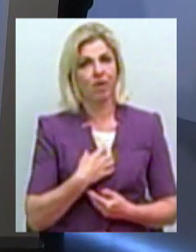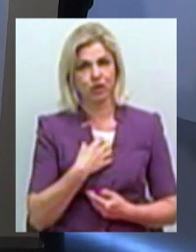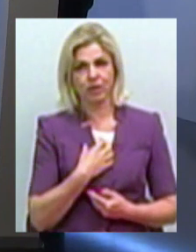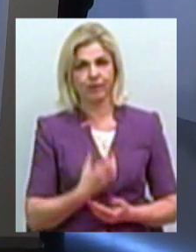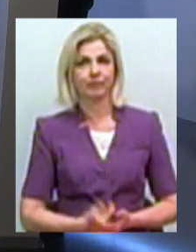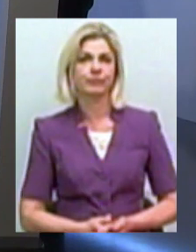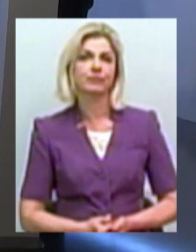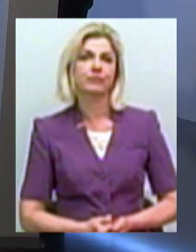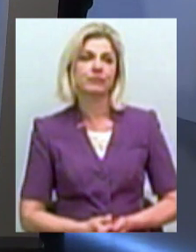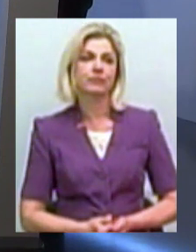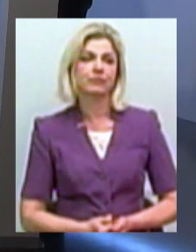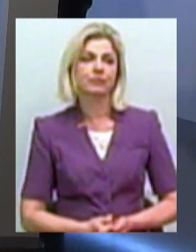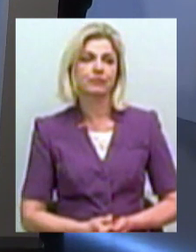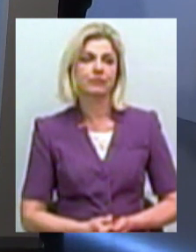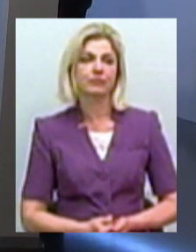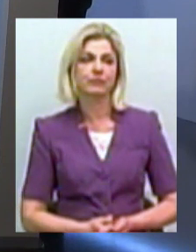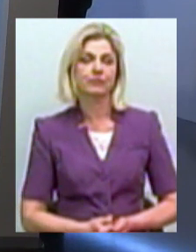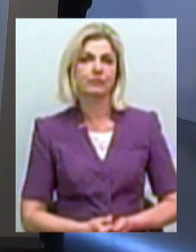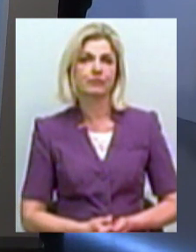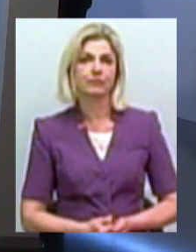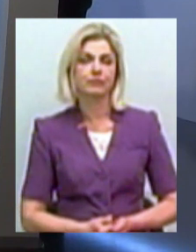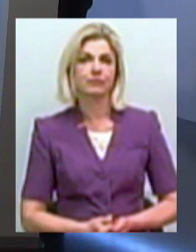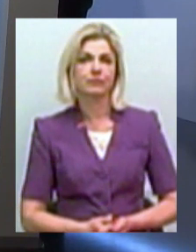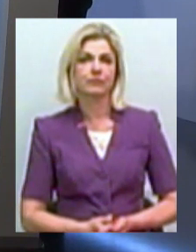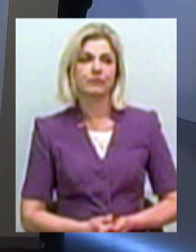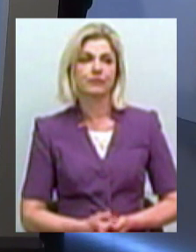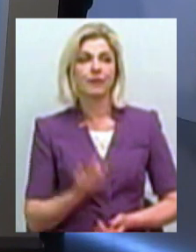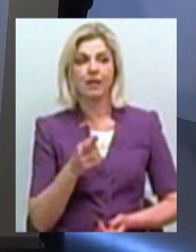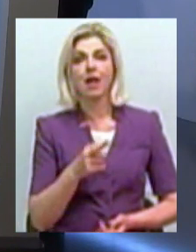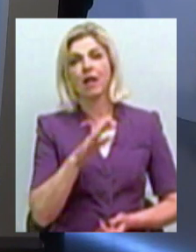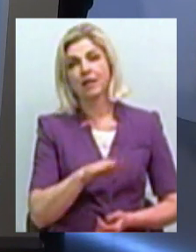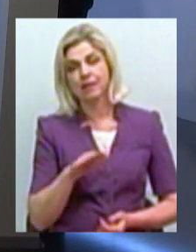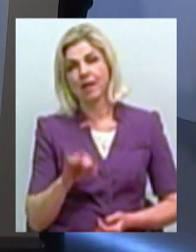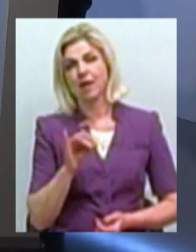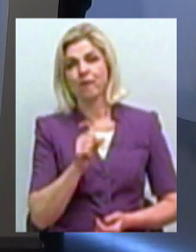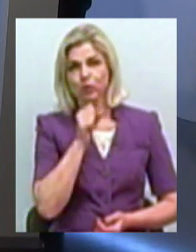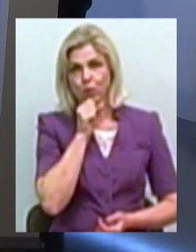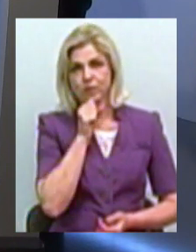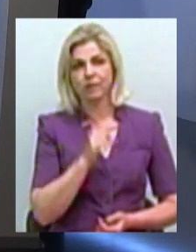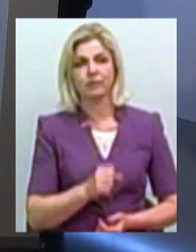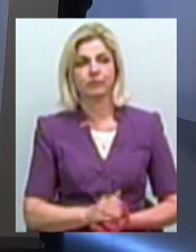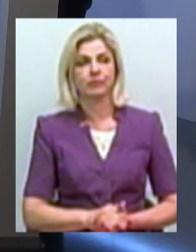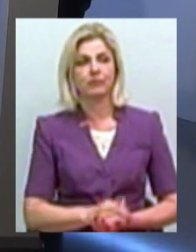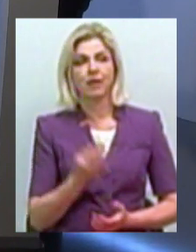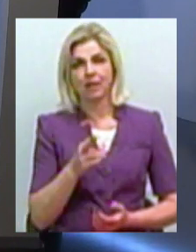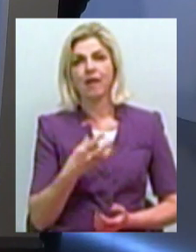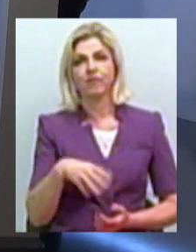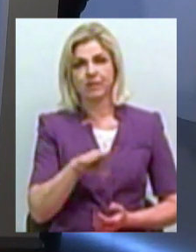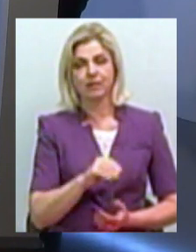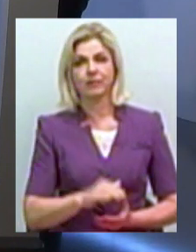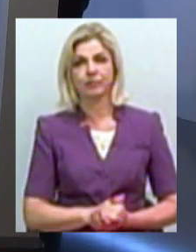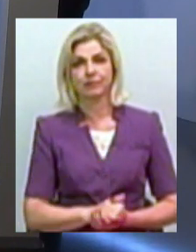гучних, саме для і підлітків, і для дорослих, і для усіх громадян.